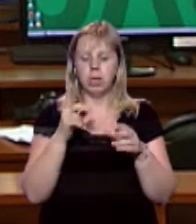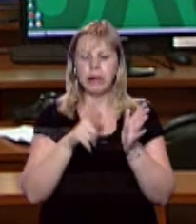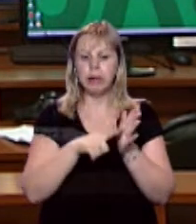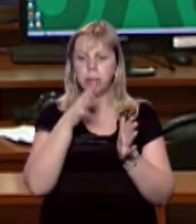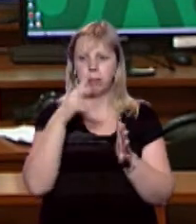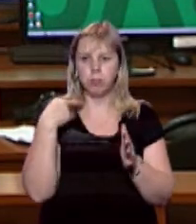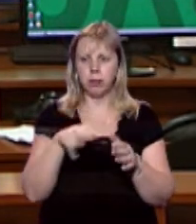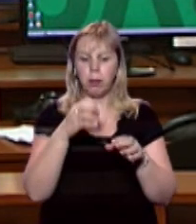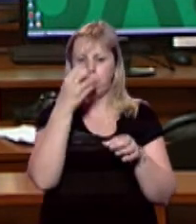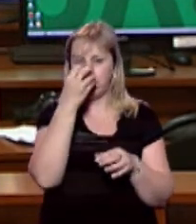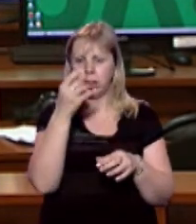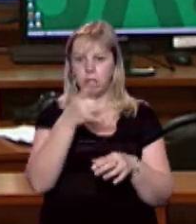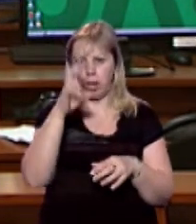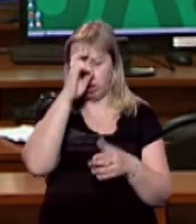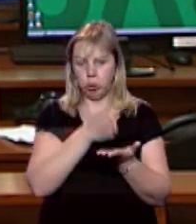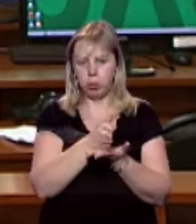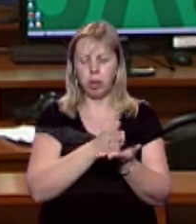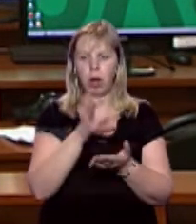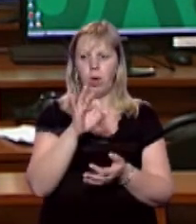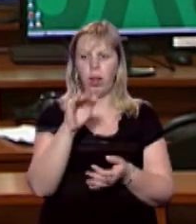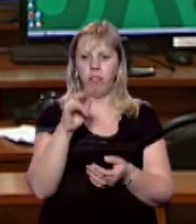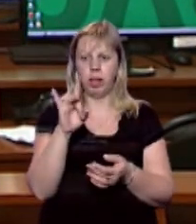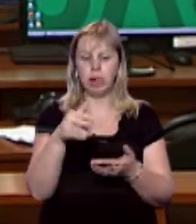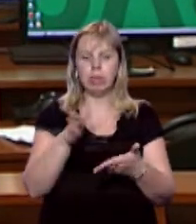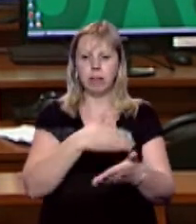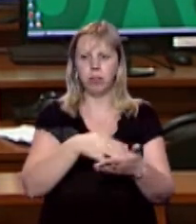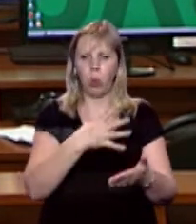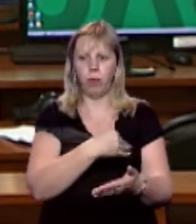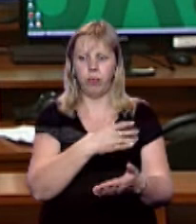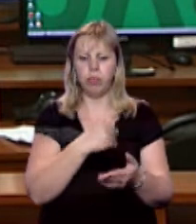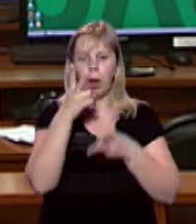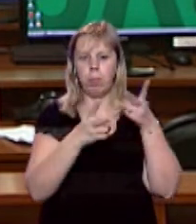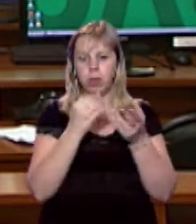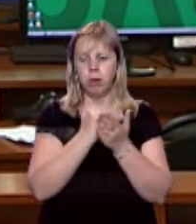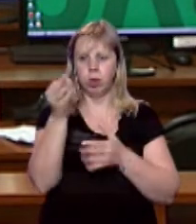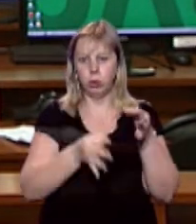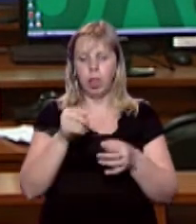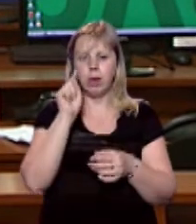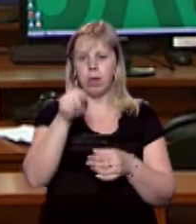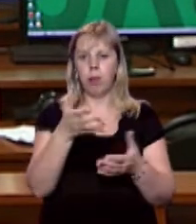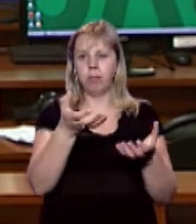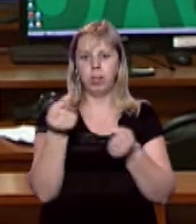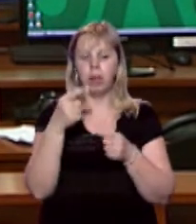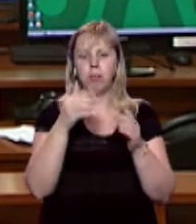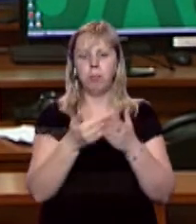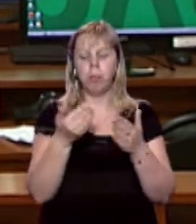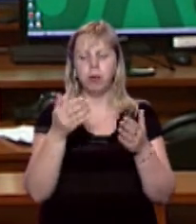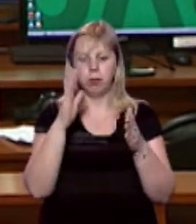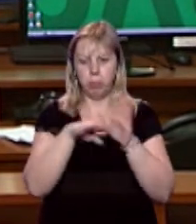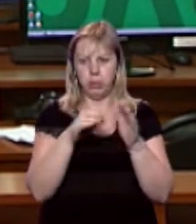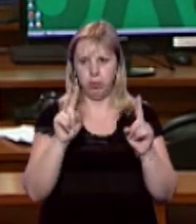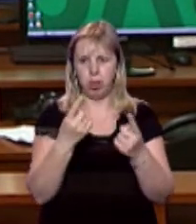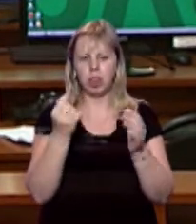років ексголову Парочинської райдержадміністрації Віктора Олефіра скасували у Львівському апеляційному суді. Там же його взяли під варту на